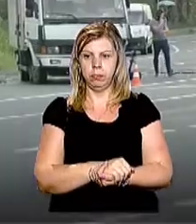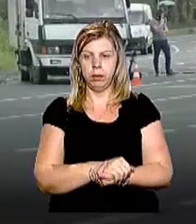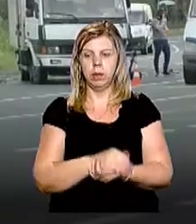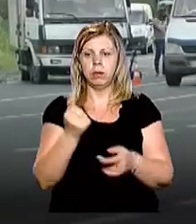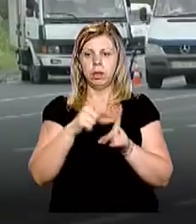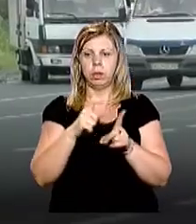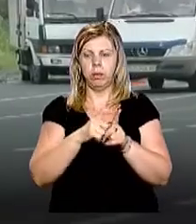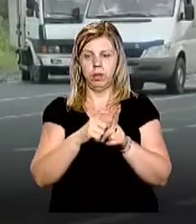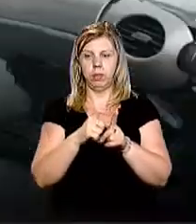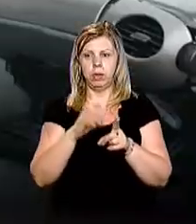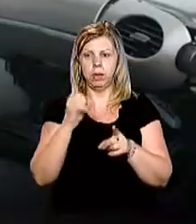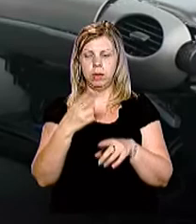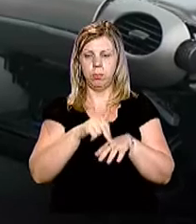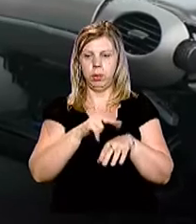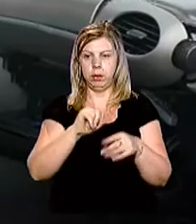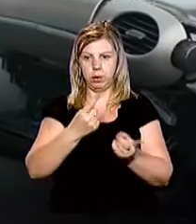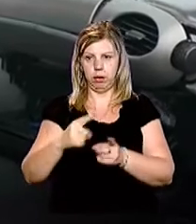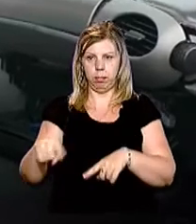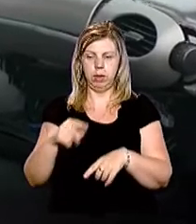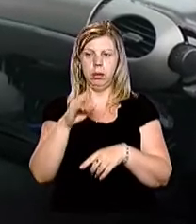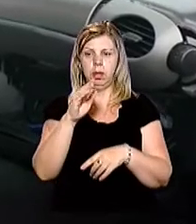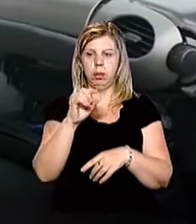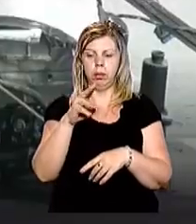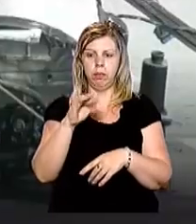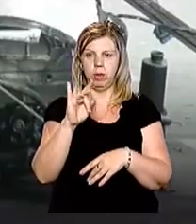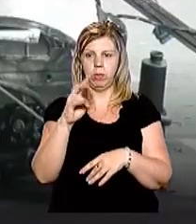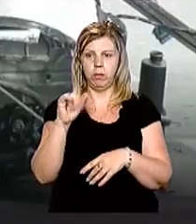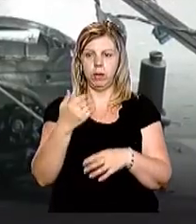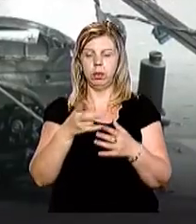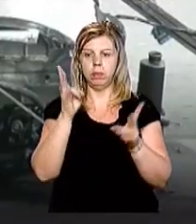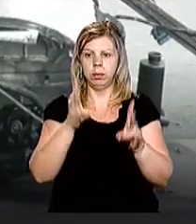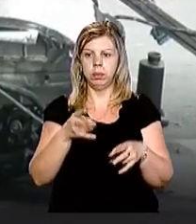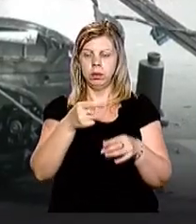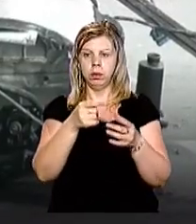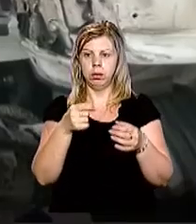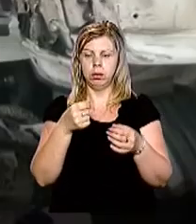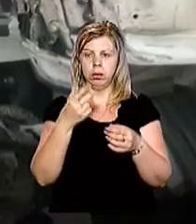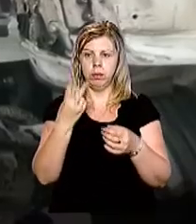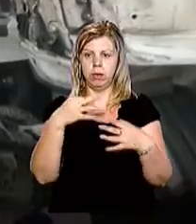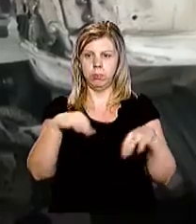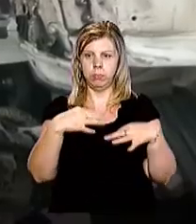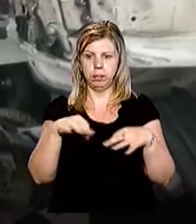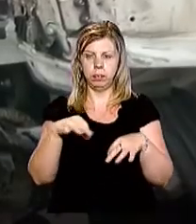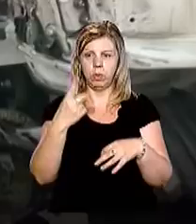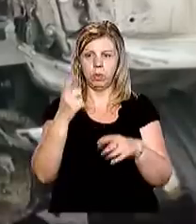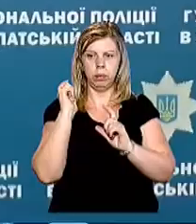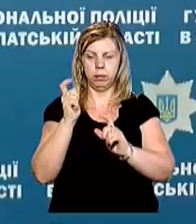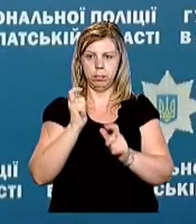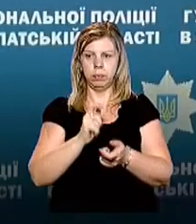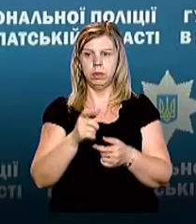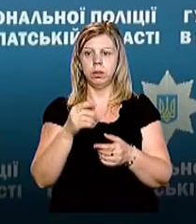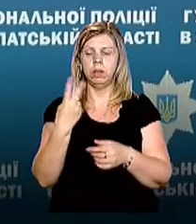За словами речниця Нацполіції Закарпаття Єнеси Монзулич Іванової, на трасі Київчоб зіткнулися два легковика та одна вантажівка.